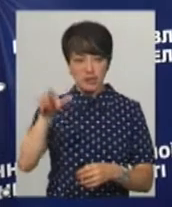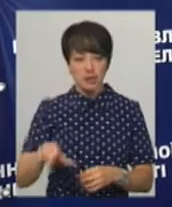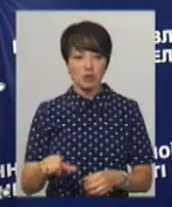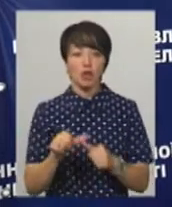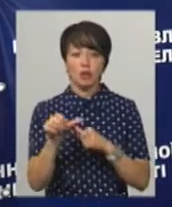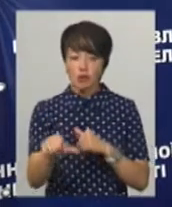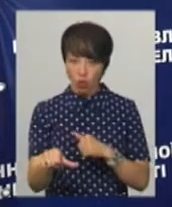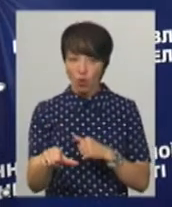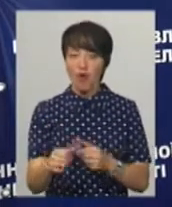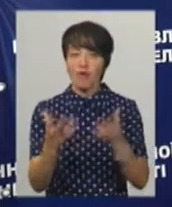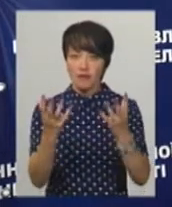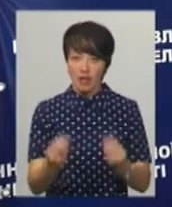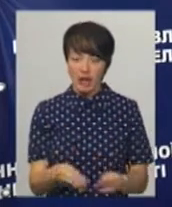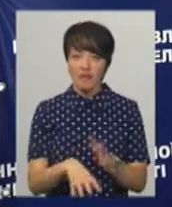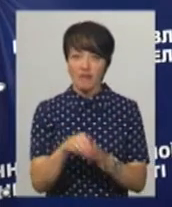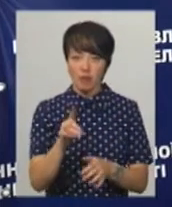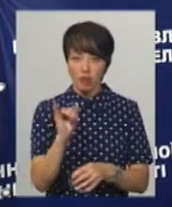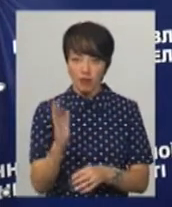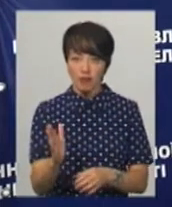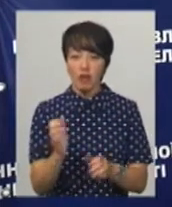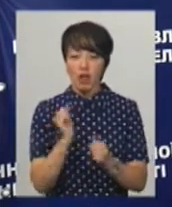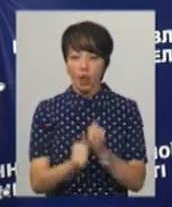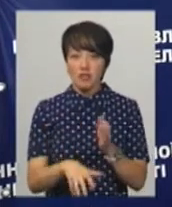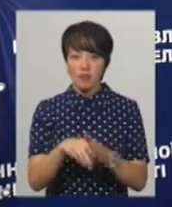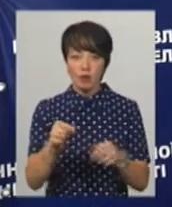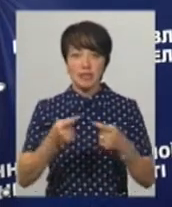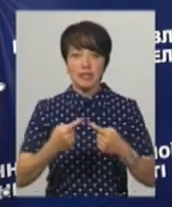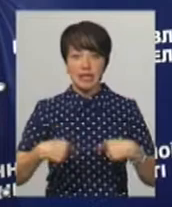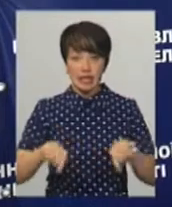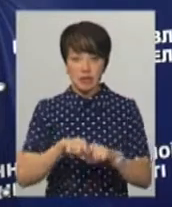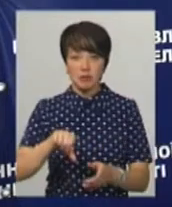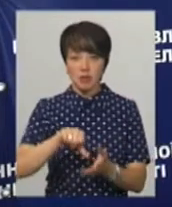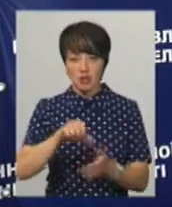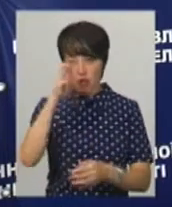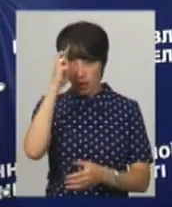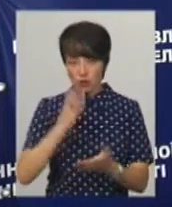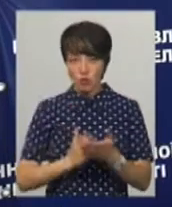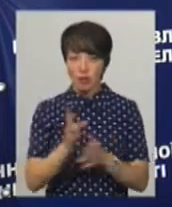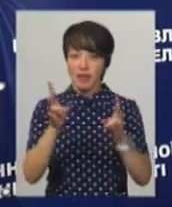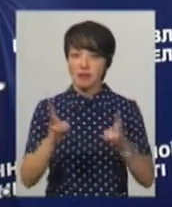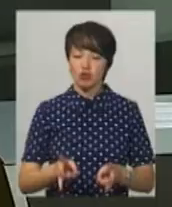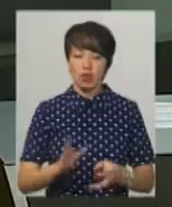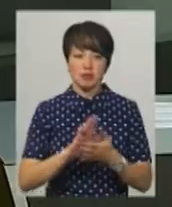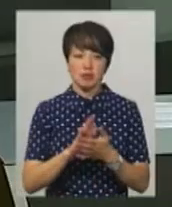цього, безпосередньо в день виборів буде на кожній виборчій дільниці представник Державній служби з надзвичайних ситуацій».